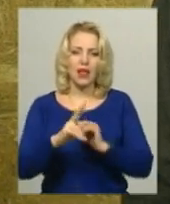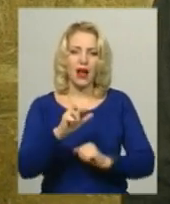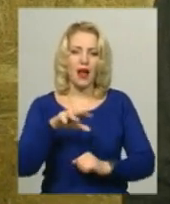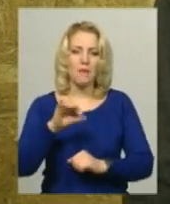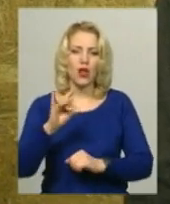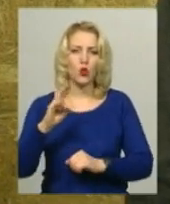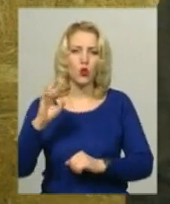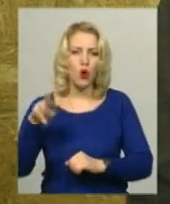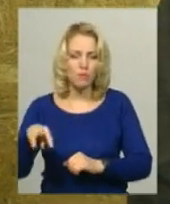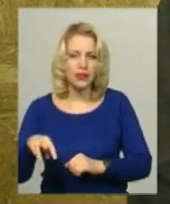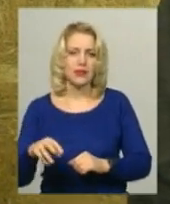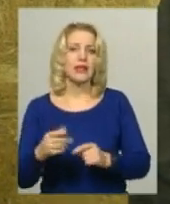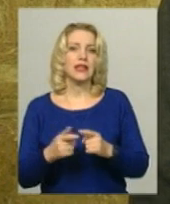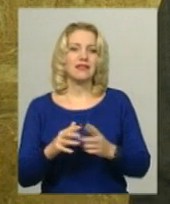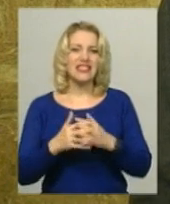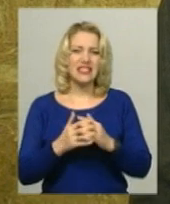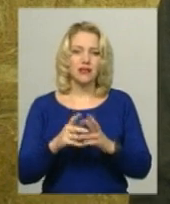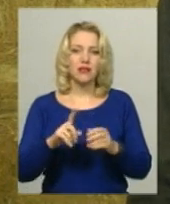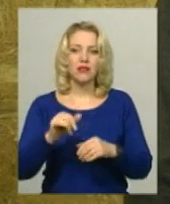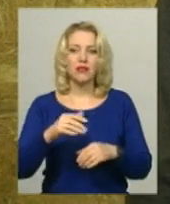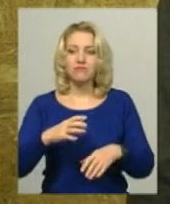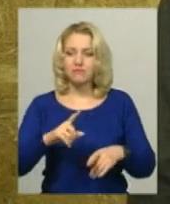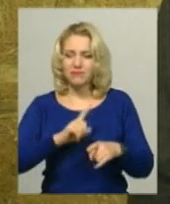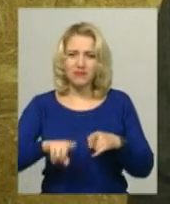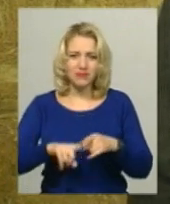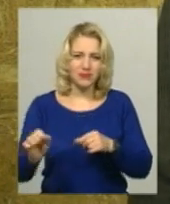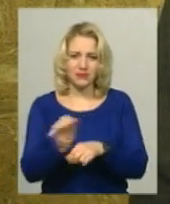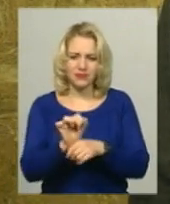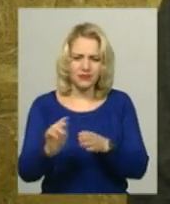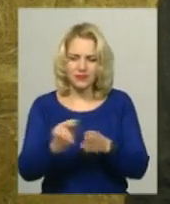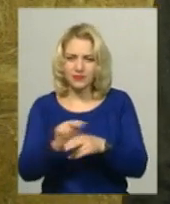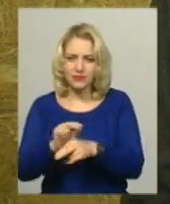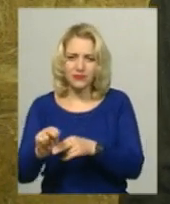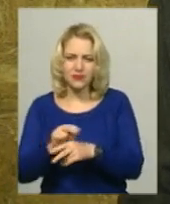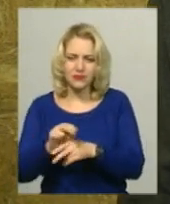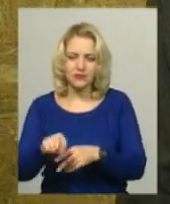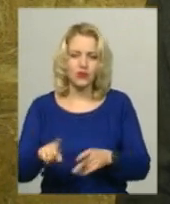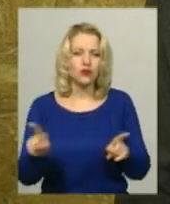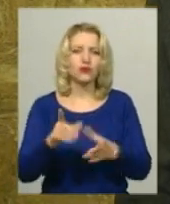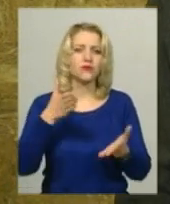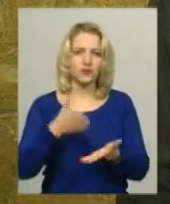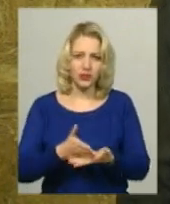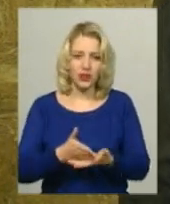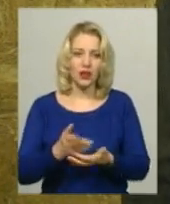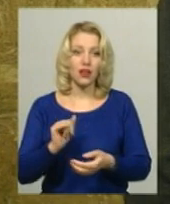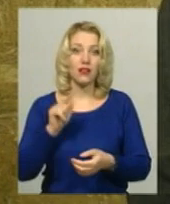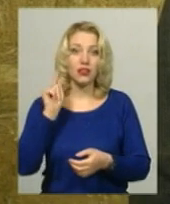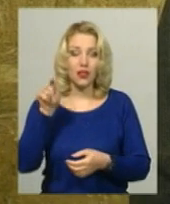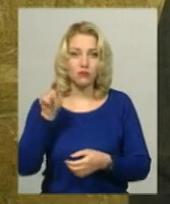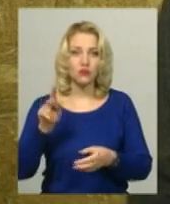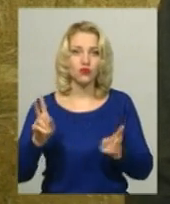довелось лагодити підручними засобами в майстерні прямо в селі. Там ми зустріли